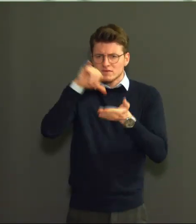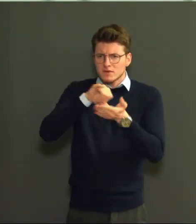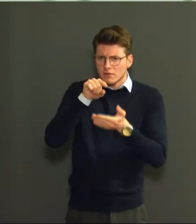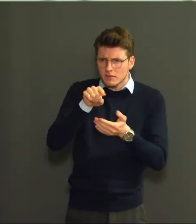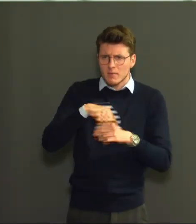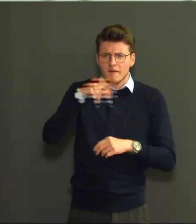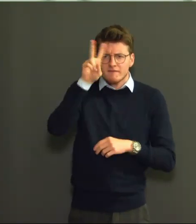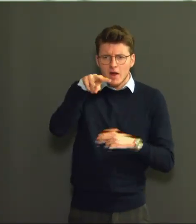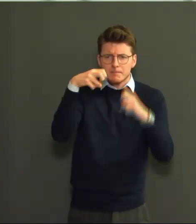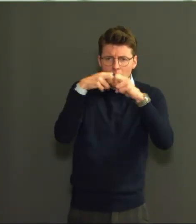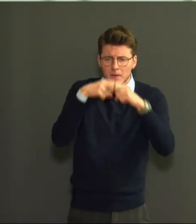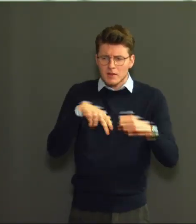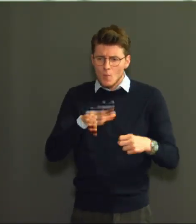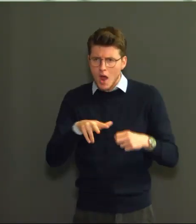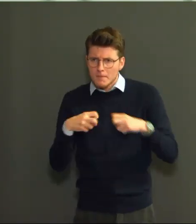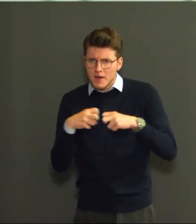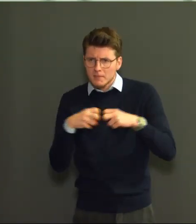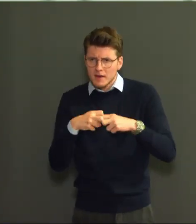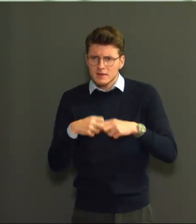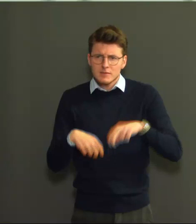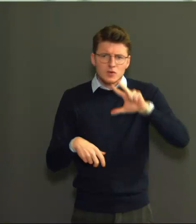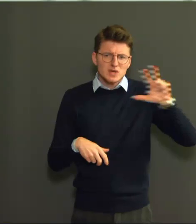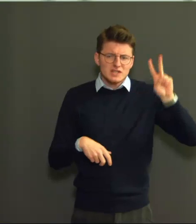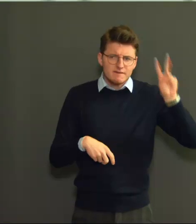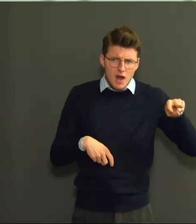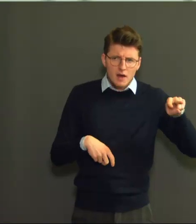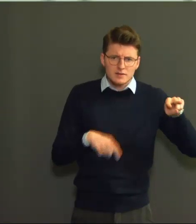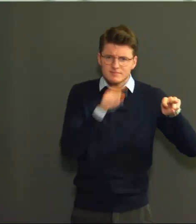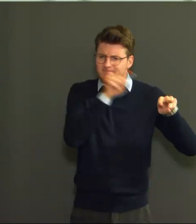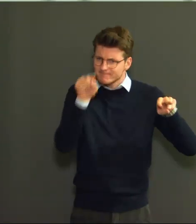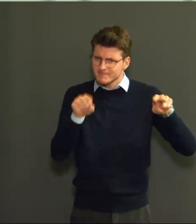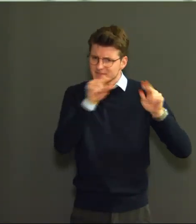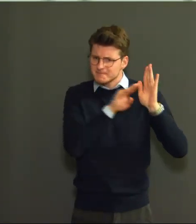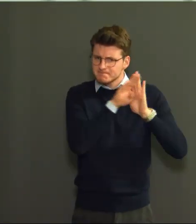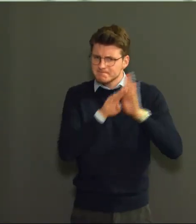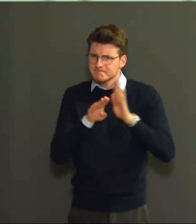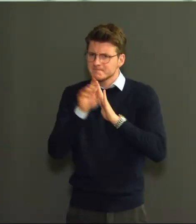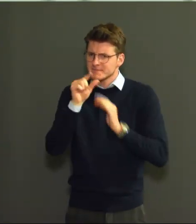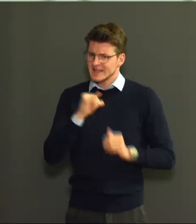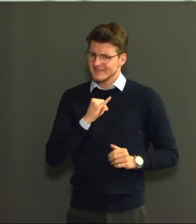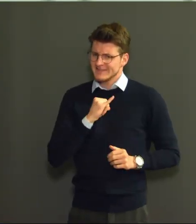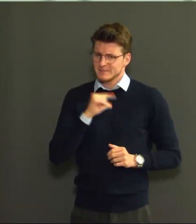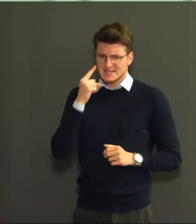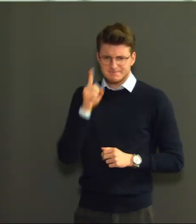-Brabant, als ook West-Vlaanderen, is er nog altijd een toename van de cijfers.